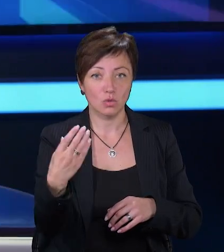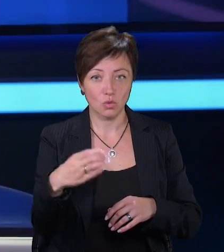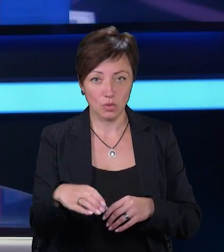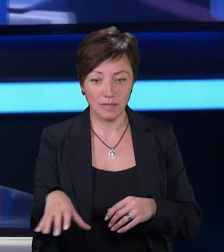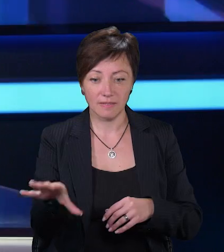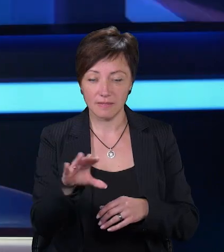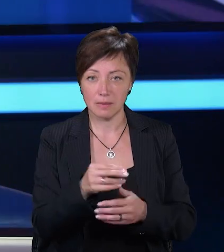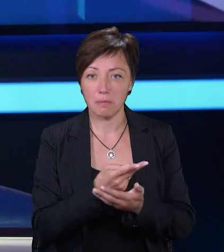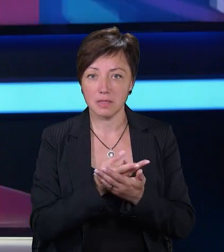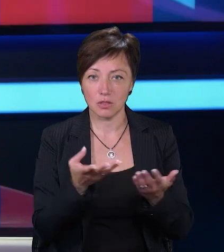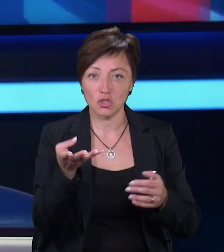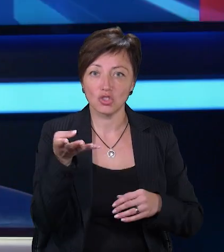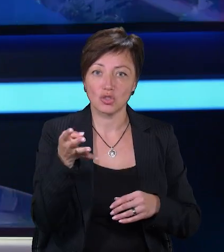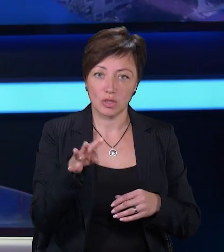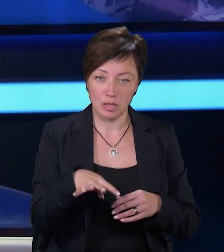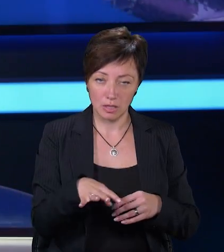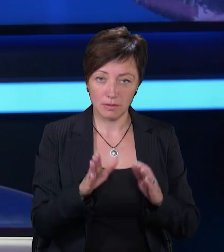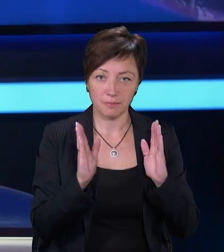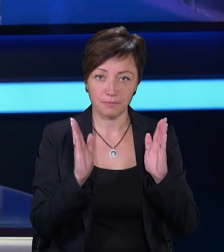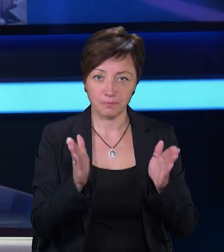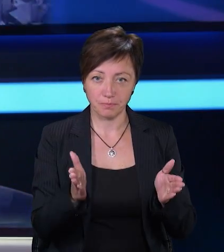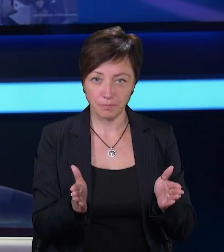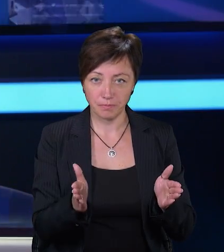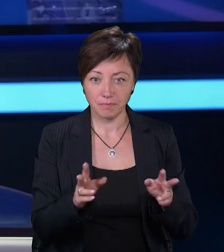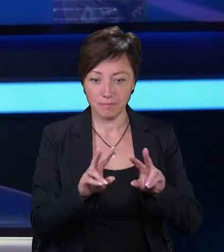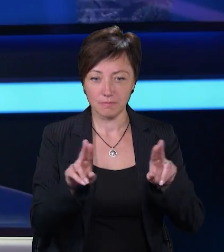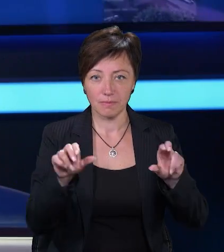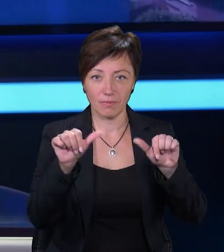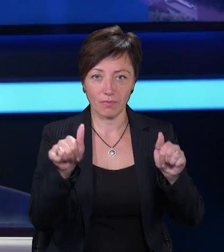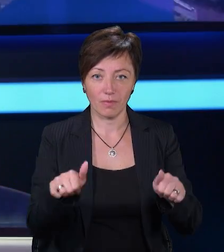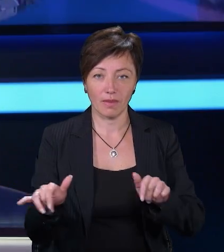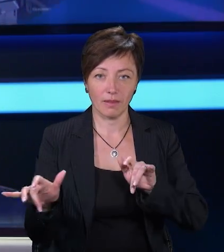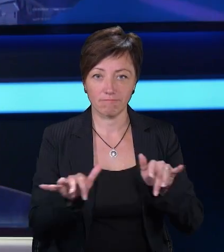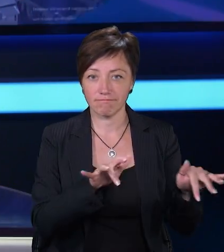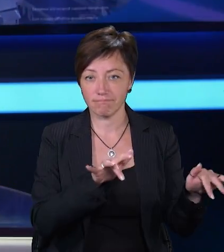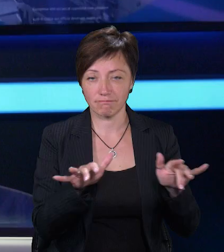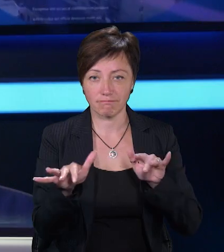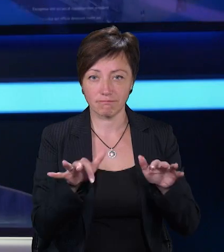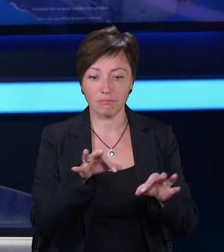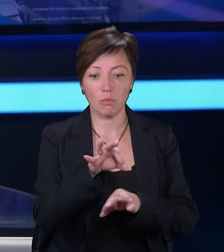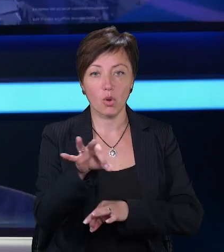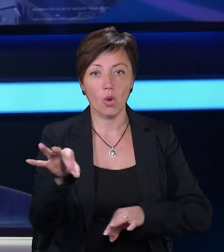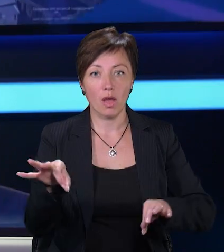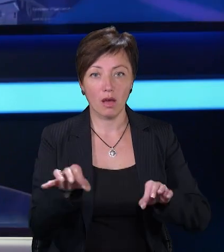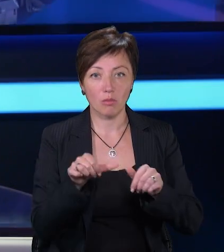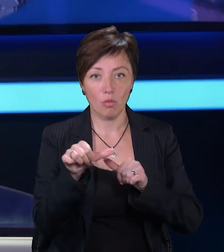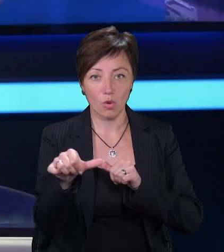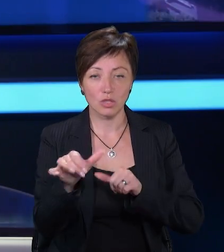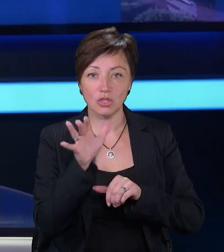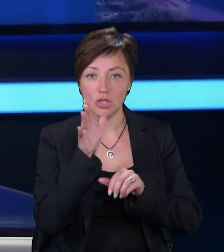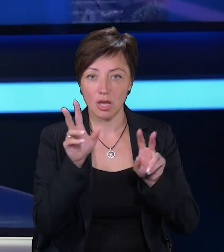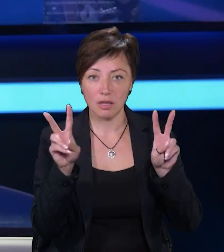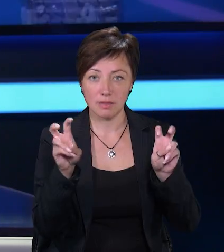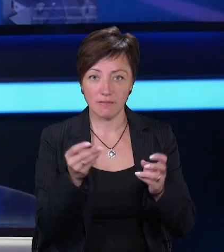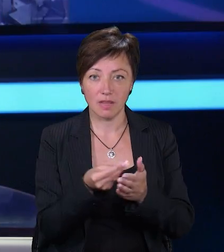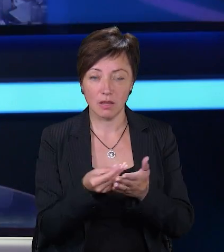презентації, а їх буде чотири, відбудуться у вигляді перформансів. Нагадаємо, проєкт «Поза часом» реалізовують за